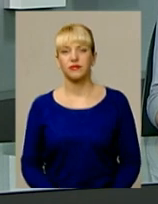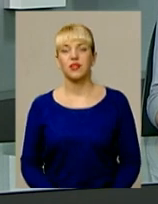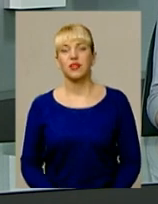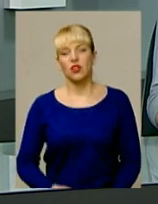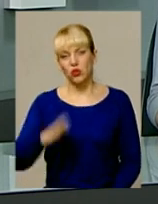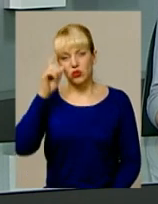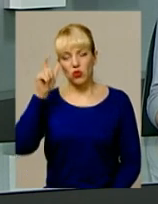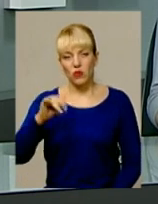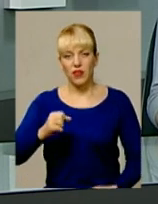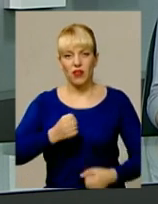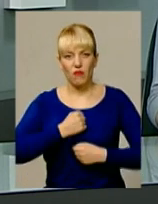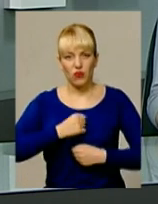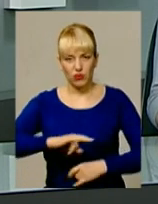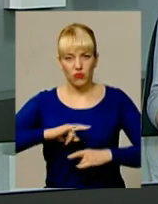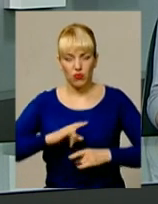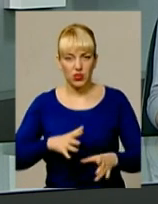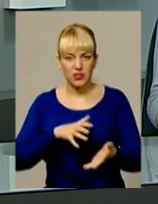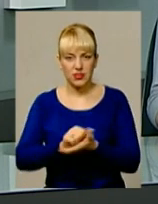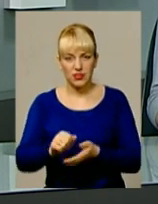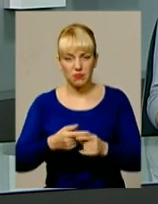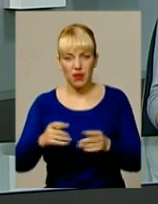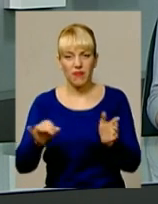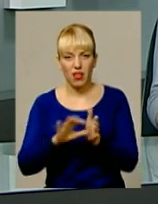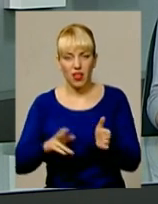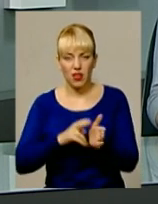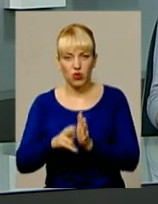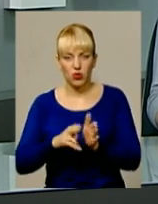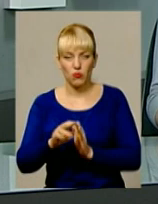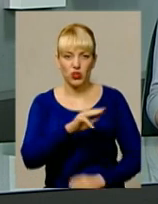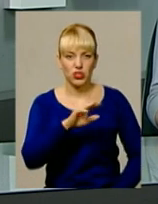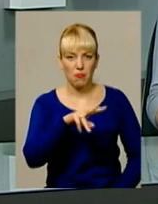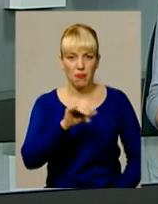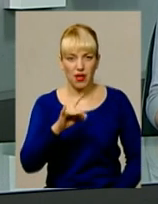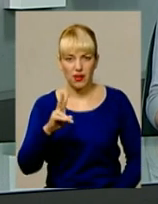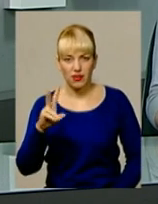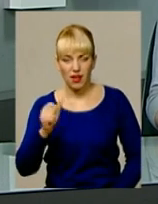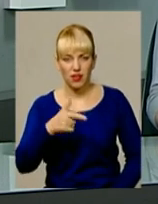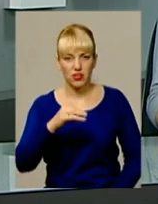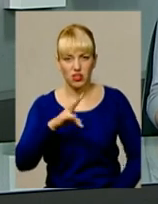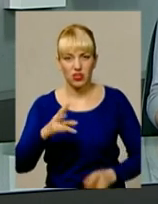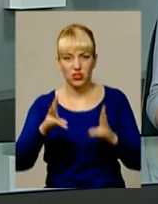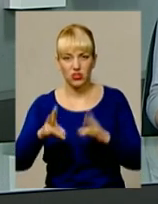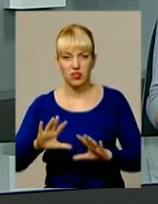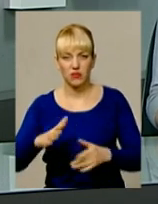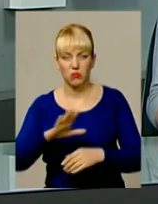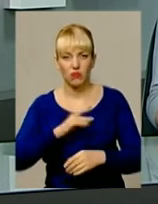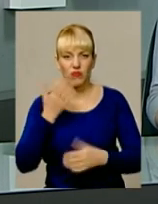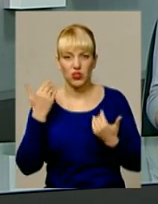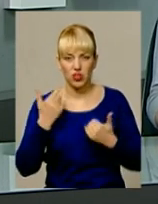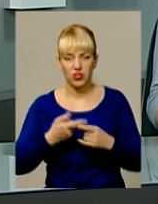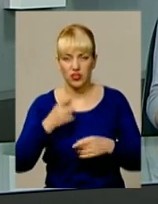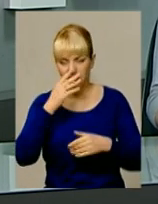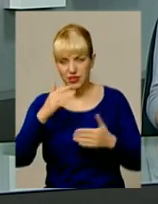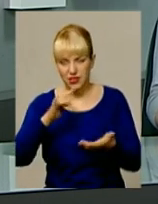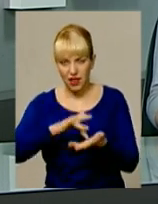Чоловіка у камуфляжній формі збив електропотяг з полученням Жмеренка-Гречани. Несчасний випадок стався на вихідні у центрі Хмельницького,